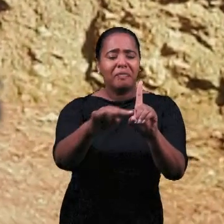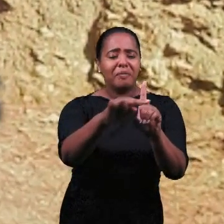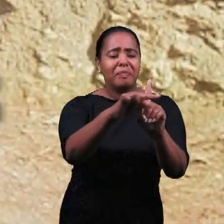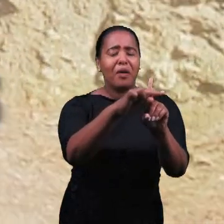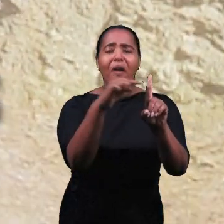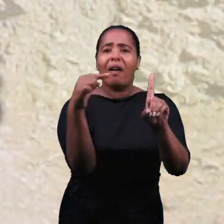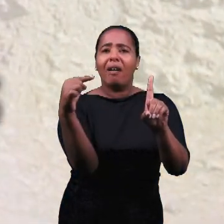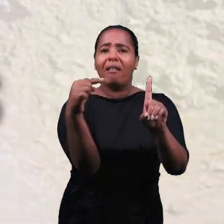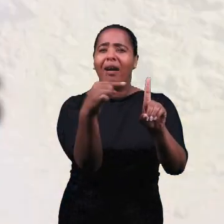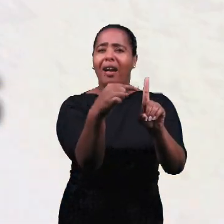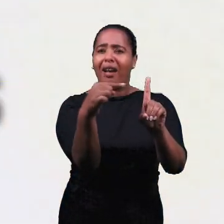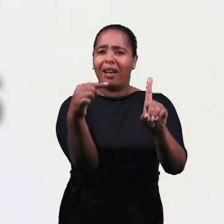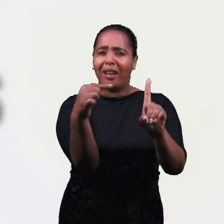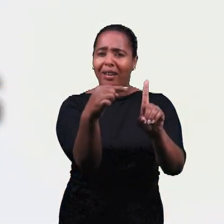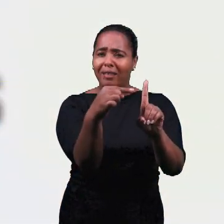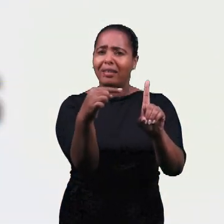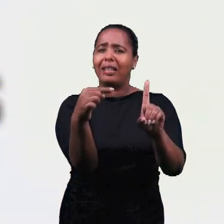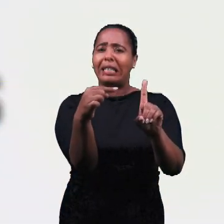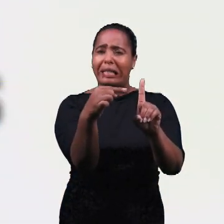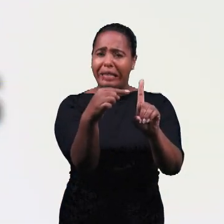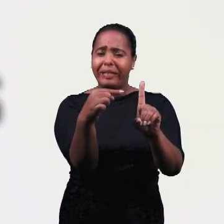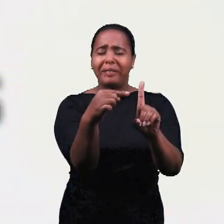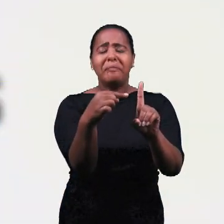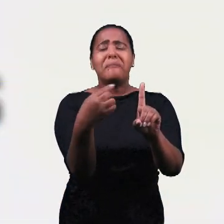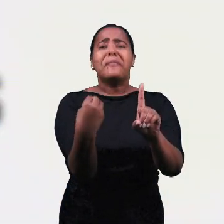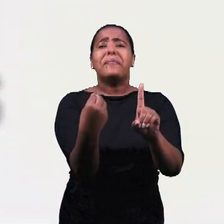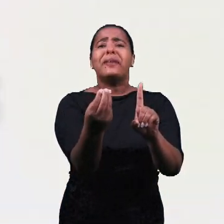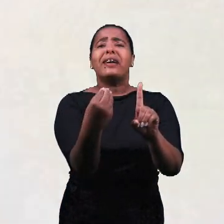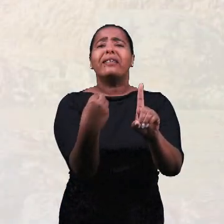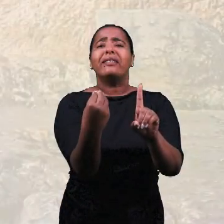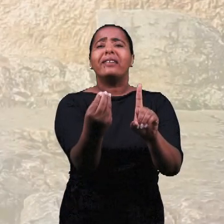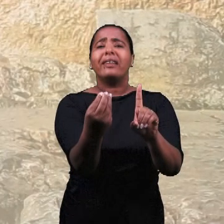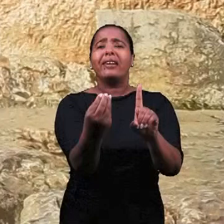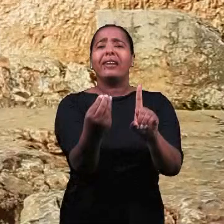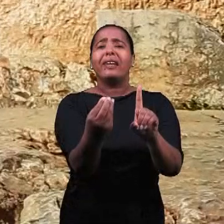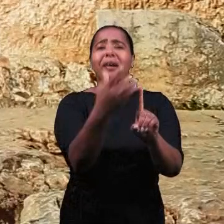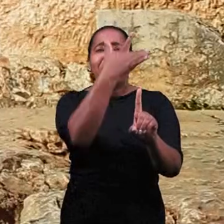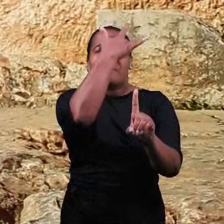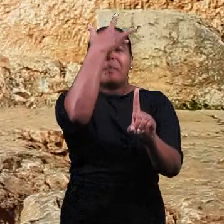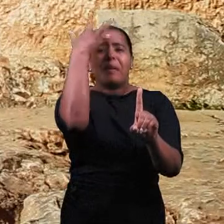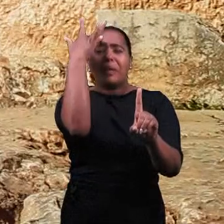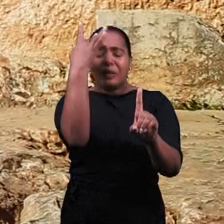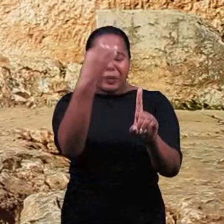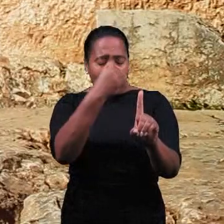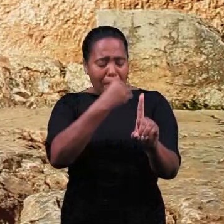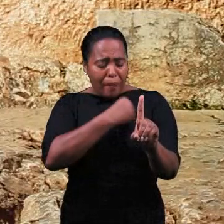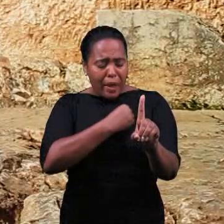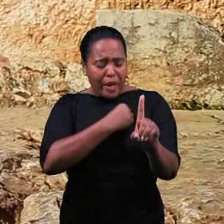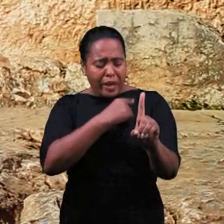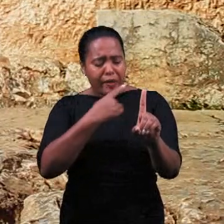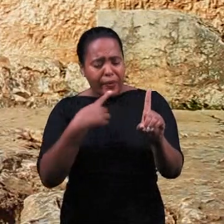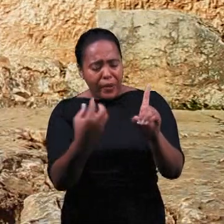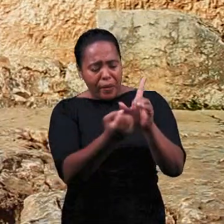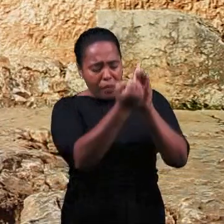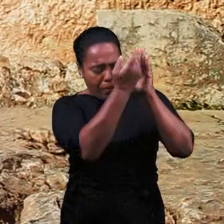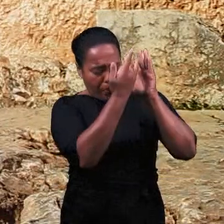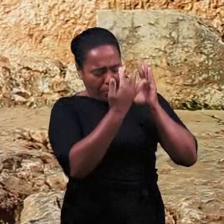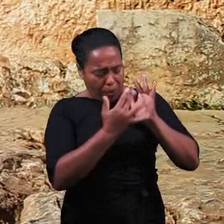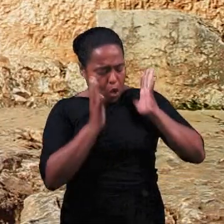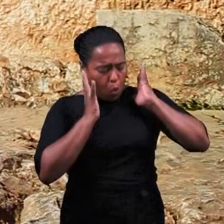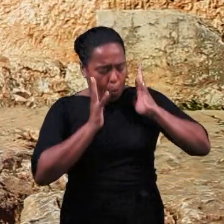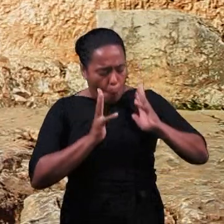Он умер, чтобы спасти нас от греха, спасти тебя